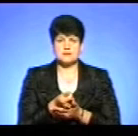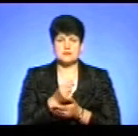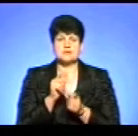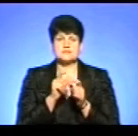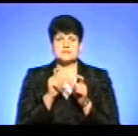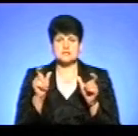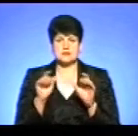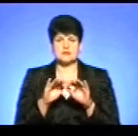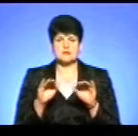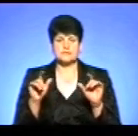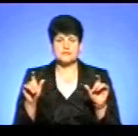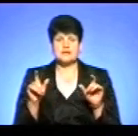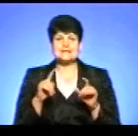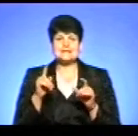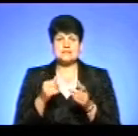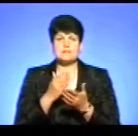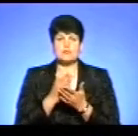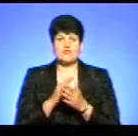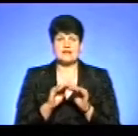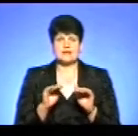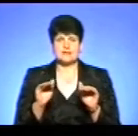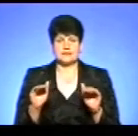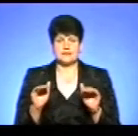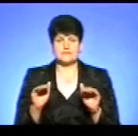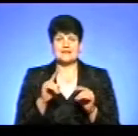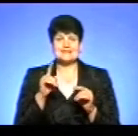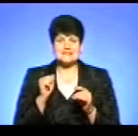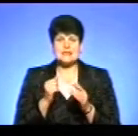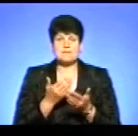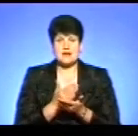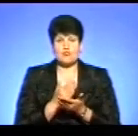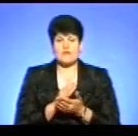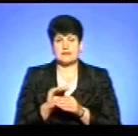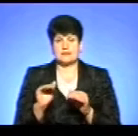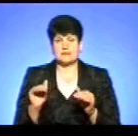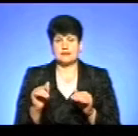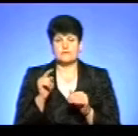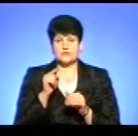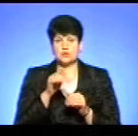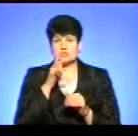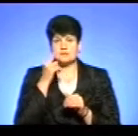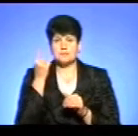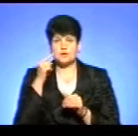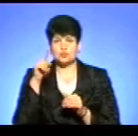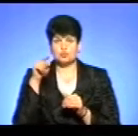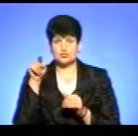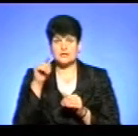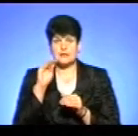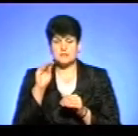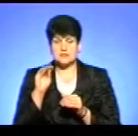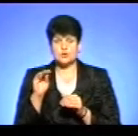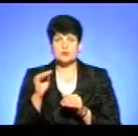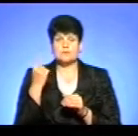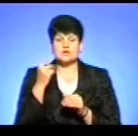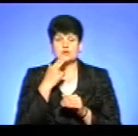закладах дошкільної освіти за перебування дітей». Наголошую, за перебування дітей. В той час в першому пункті написано, що з